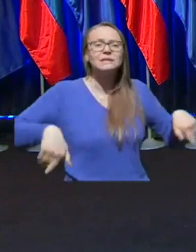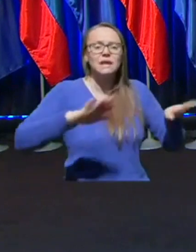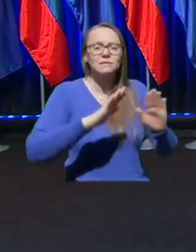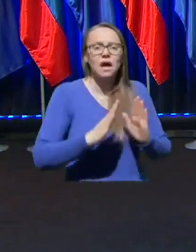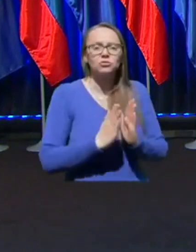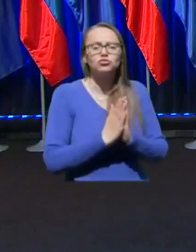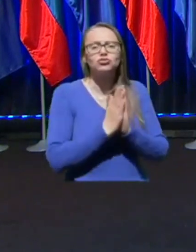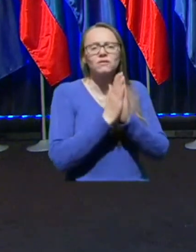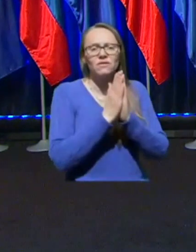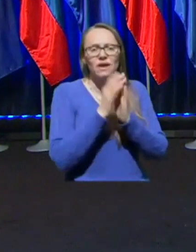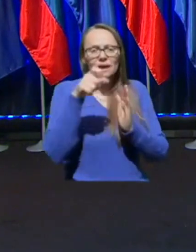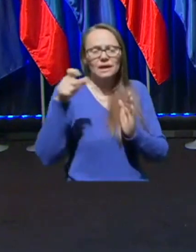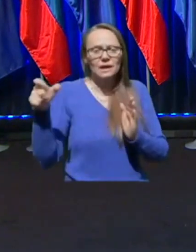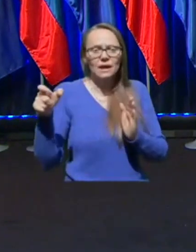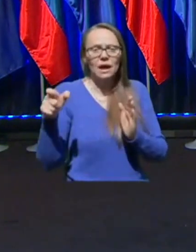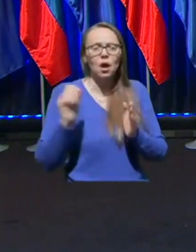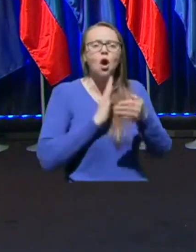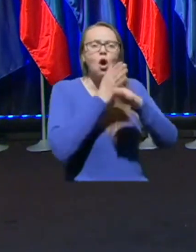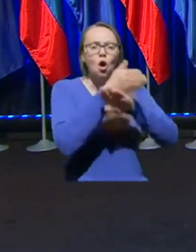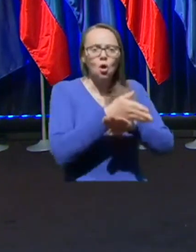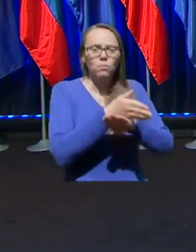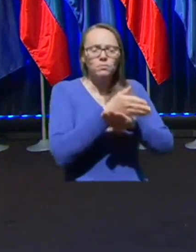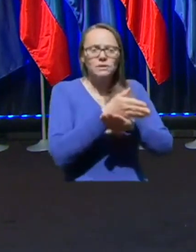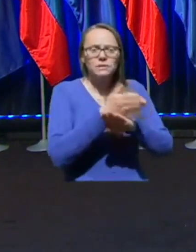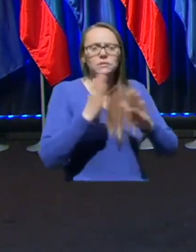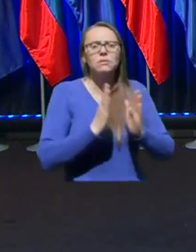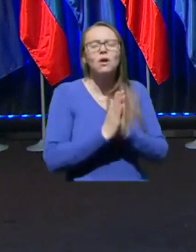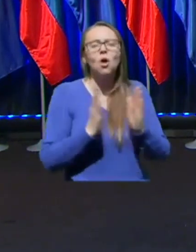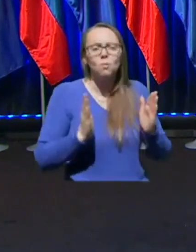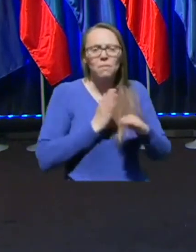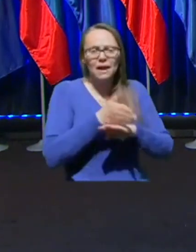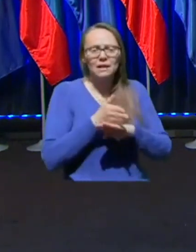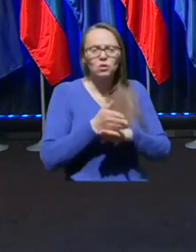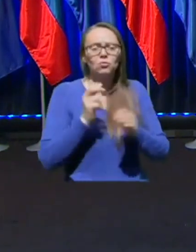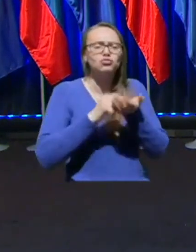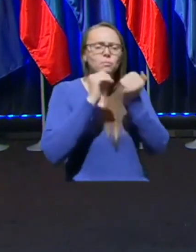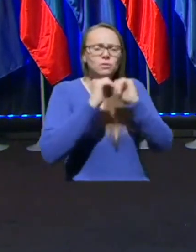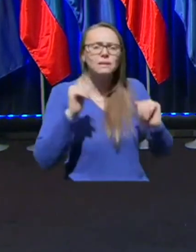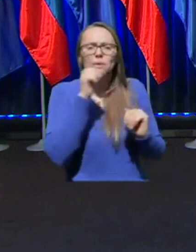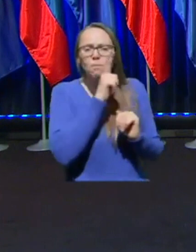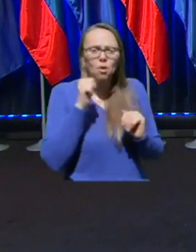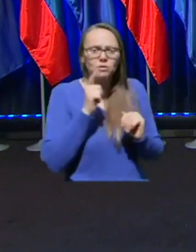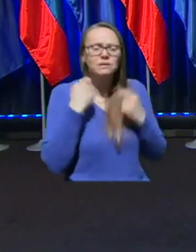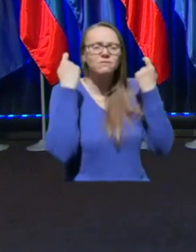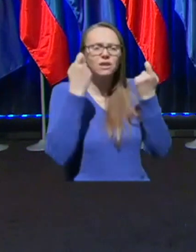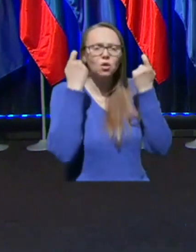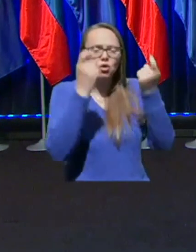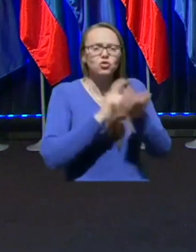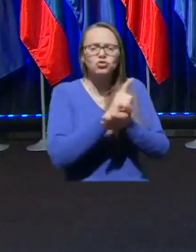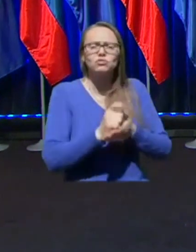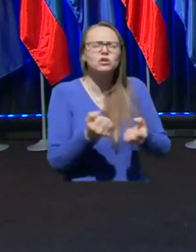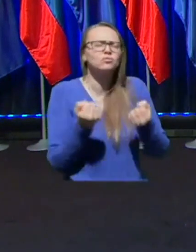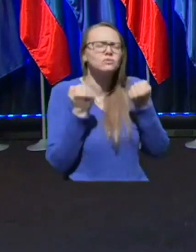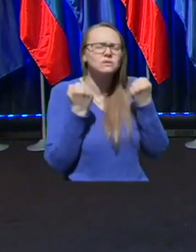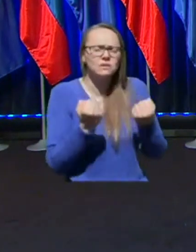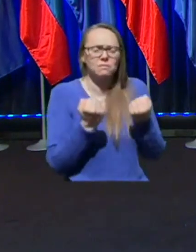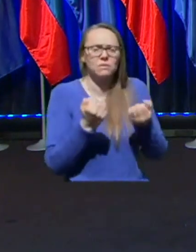obisk verskih obredov in cerkva, še posebej v postnem in velikonočnem času izjemnega pomena.